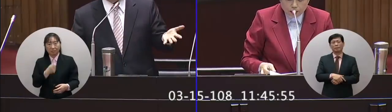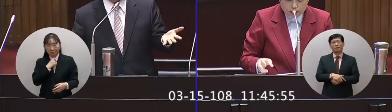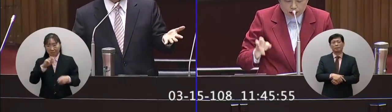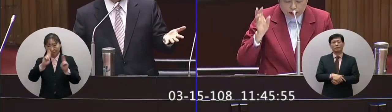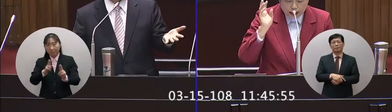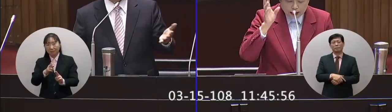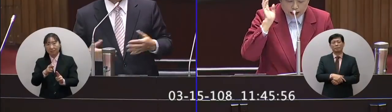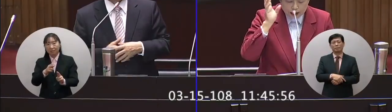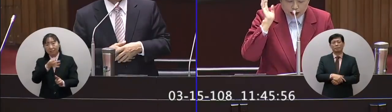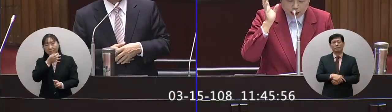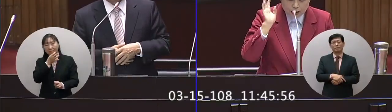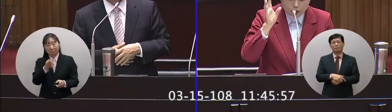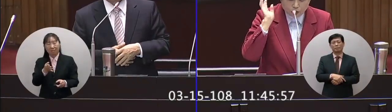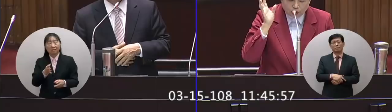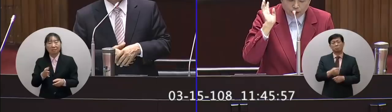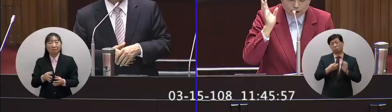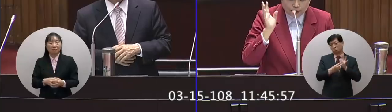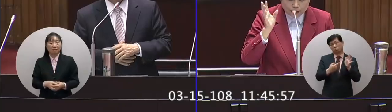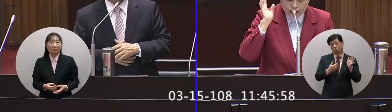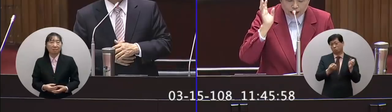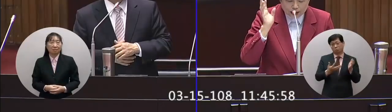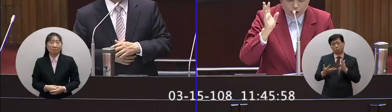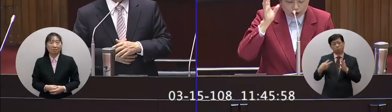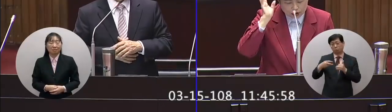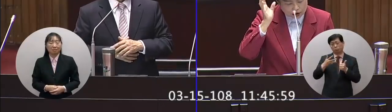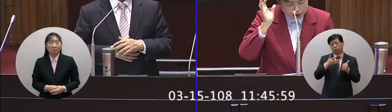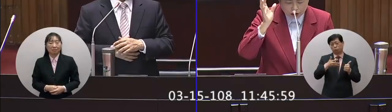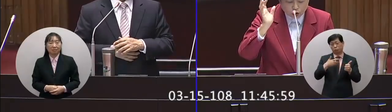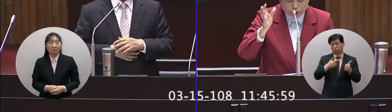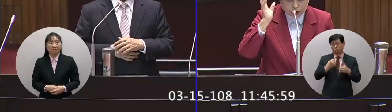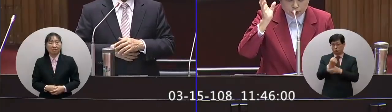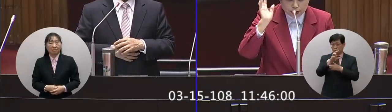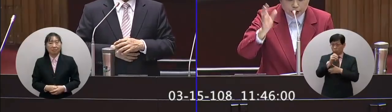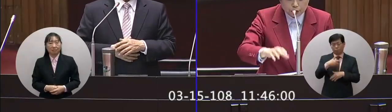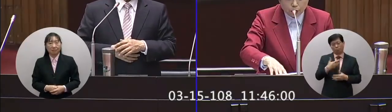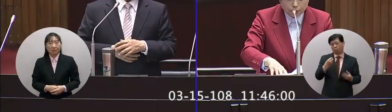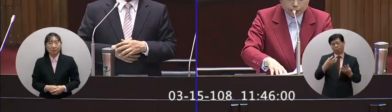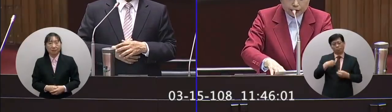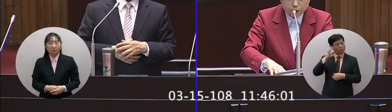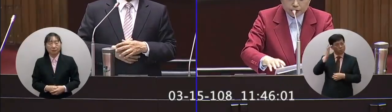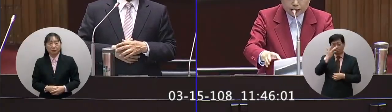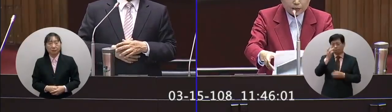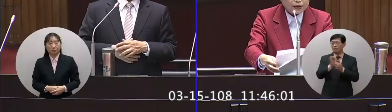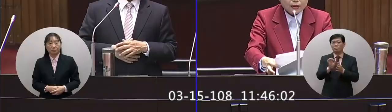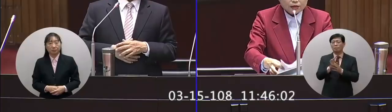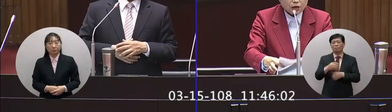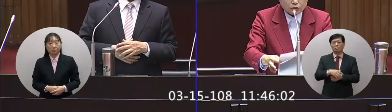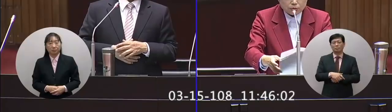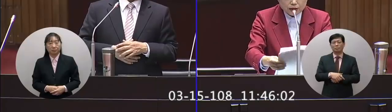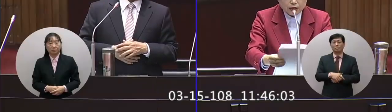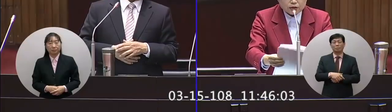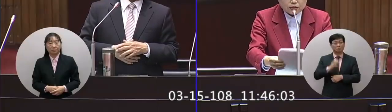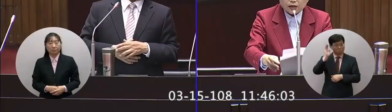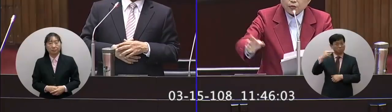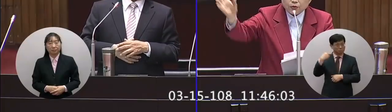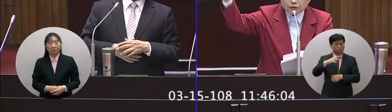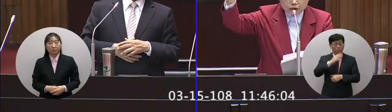夠穩定好那你這樣講我沒有辦法再想下去你到底是支持或不支持我也聽不懂沒關係我們再次問到